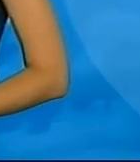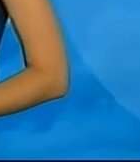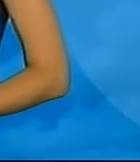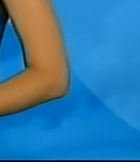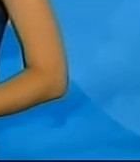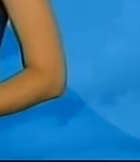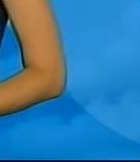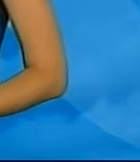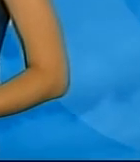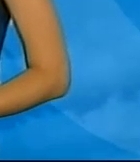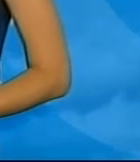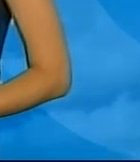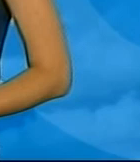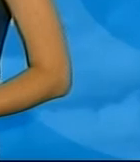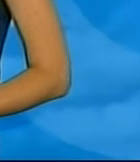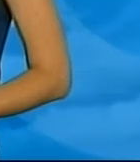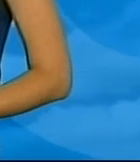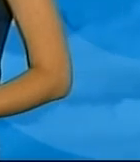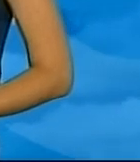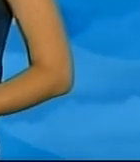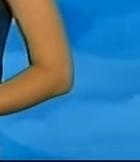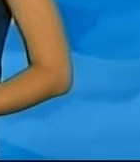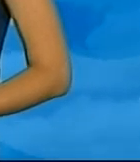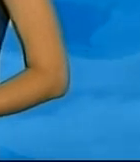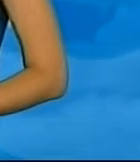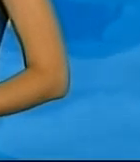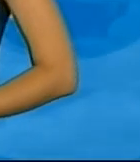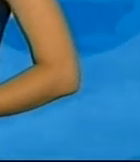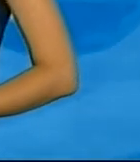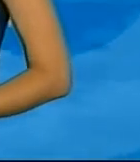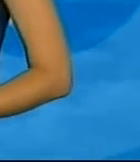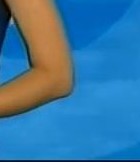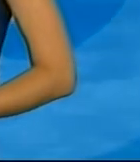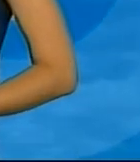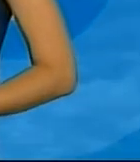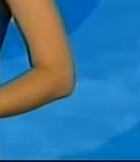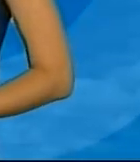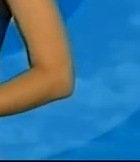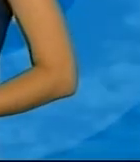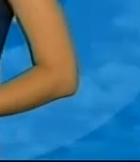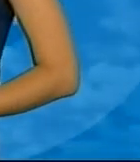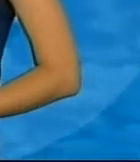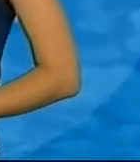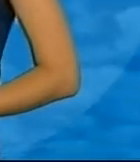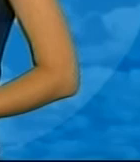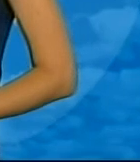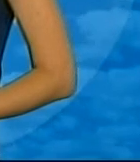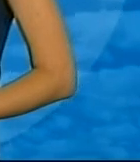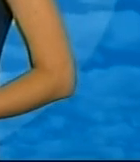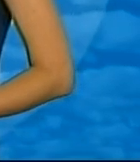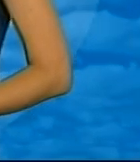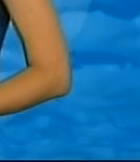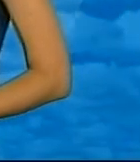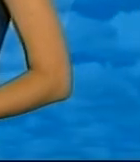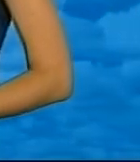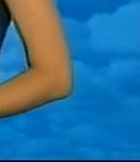метрів за секунду. Радіаційний фон по місту та області – 14 мікрорентген за годину. На цьому все. Залишайтеся разом із